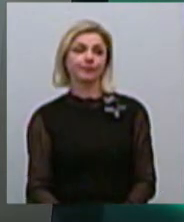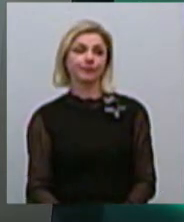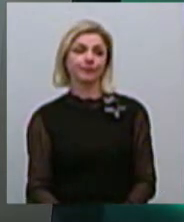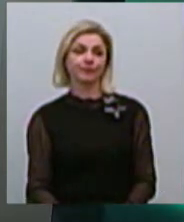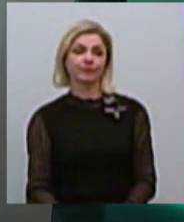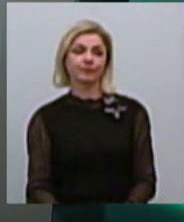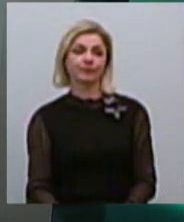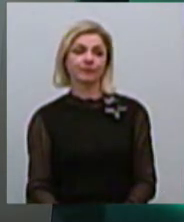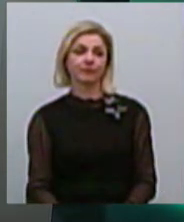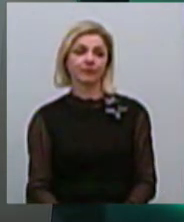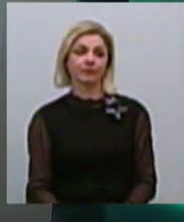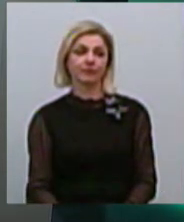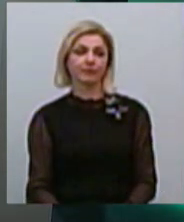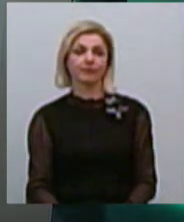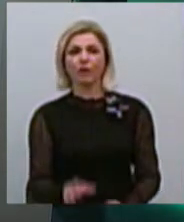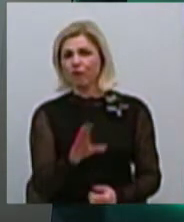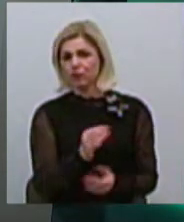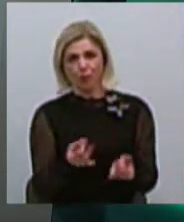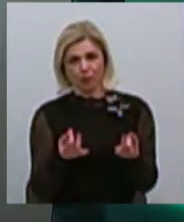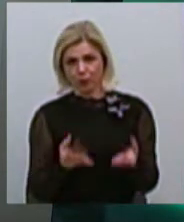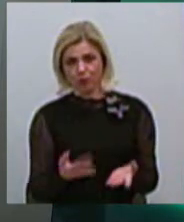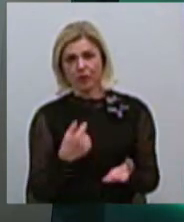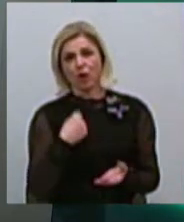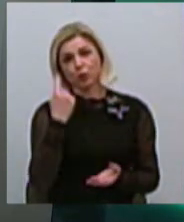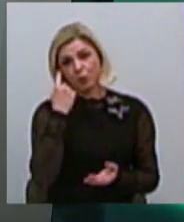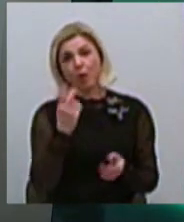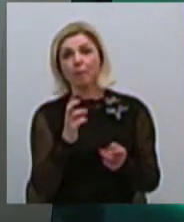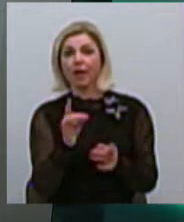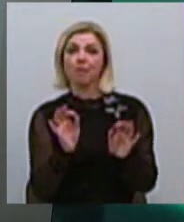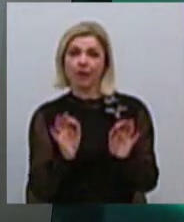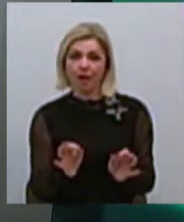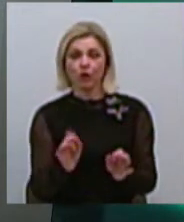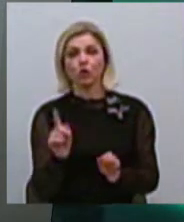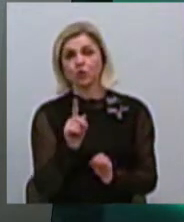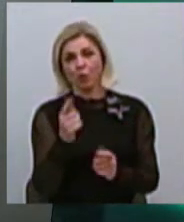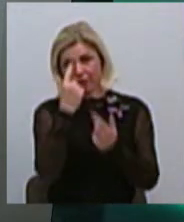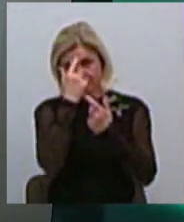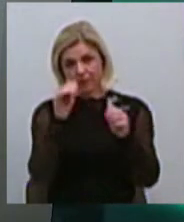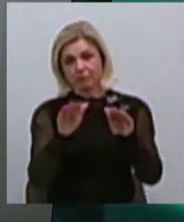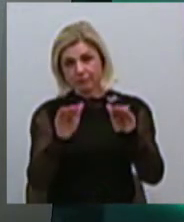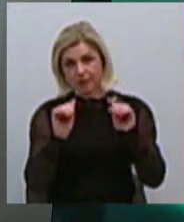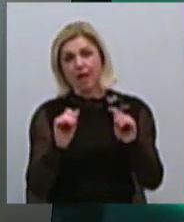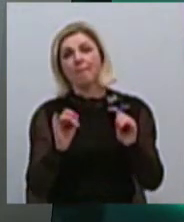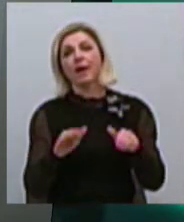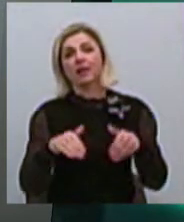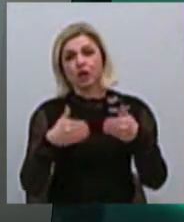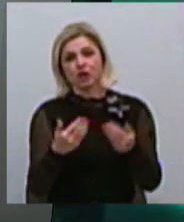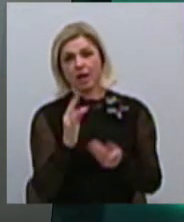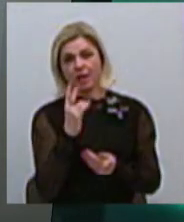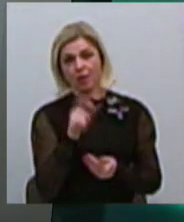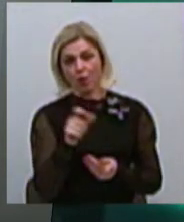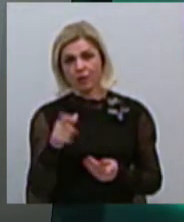Тобто, процес дуже простий. І я думаю, що було б правильно, якби ми призвали ніколаївців, підтримували ніколаївцям активно